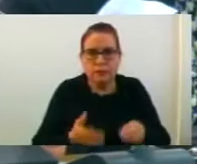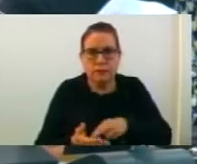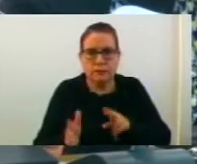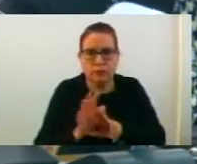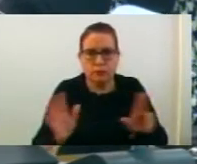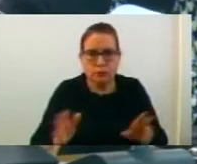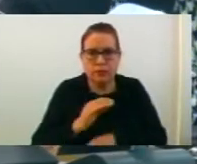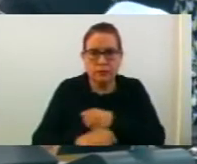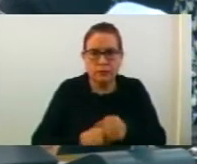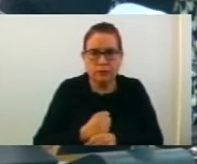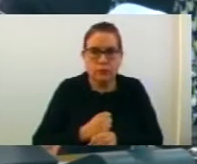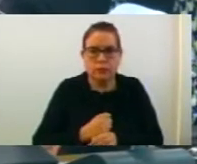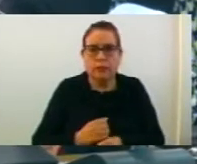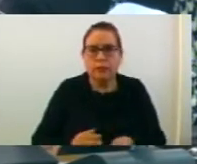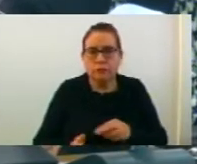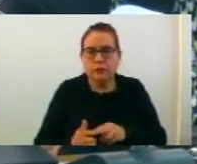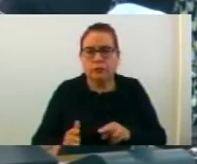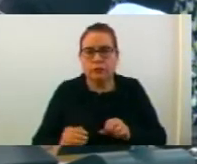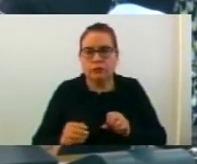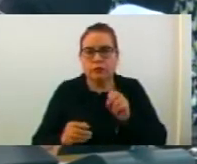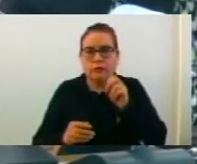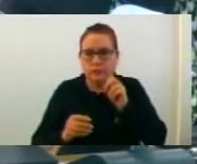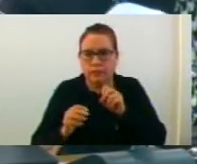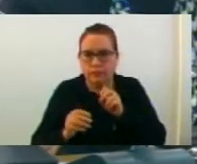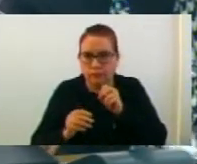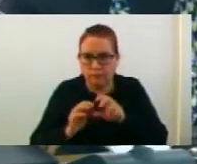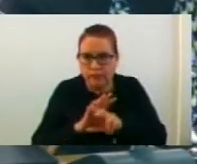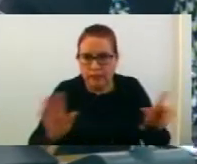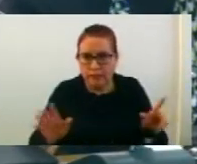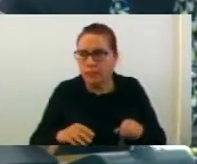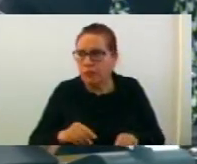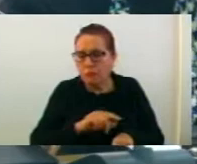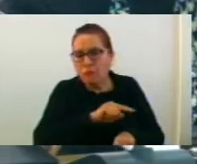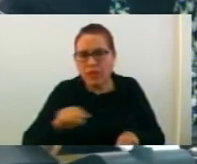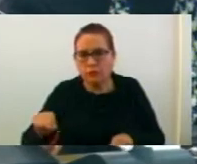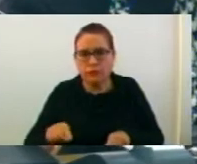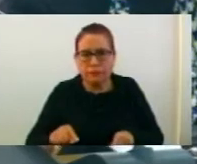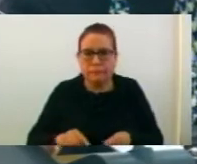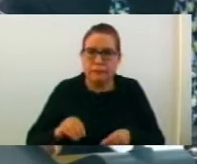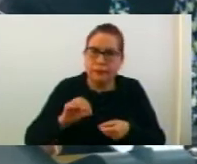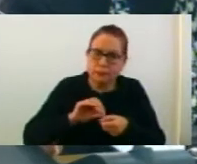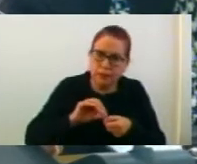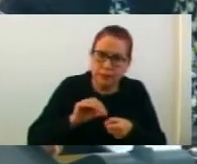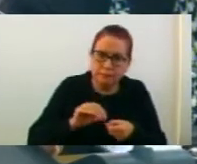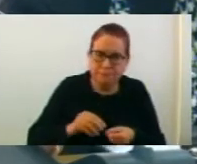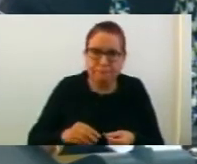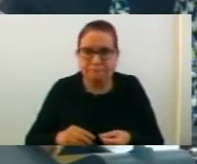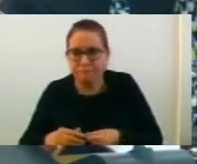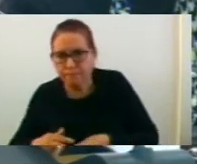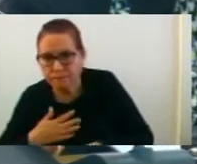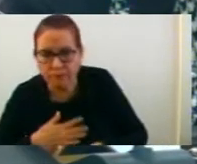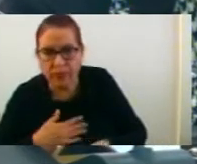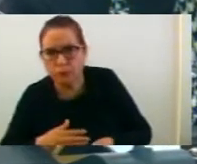година. Во износ от 12.423.000 денари, резервираните средства се наменити за решавање на